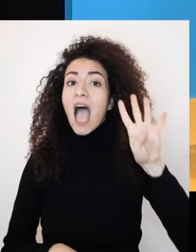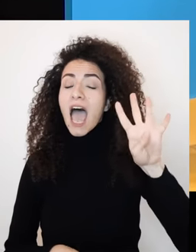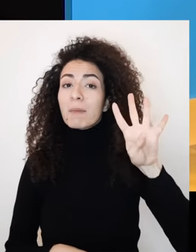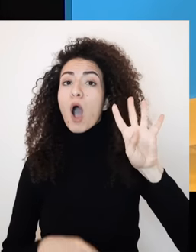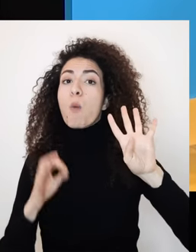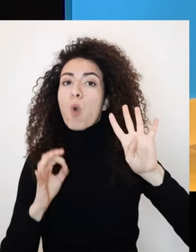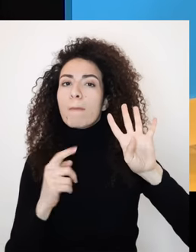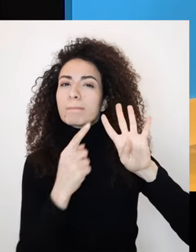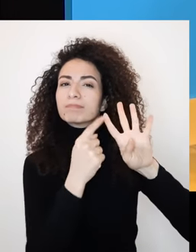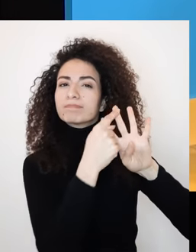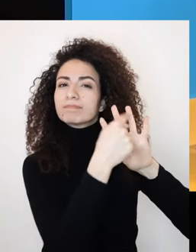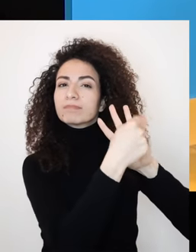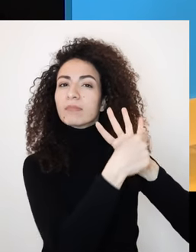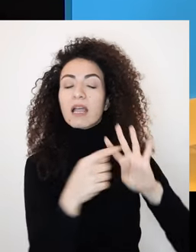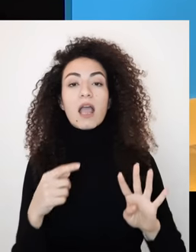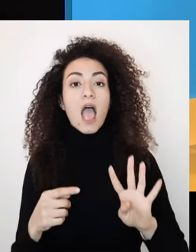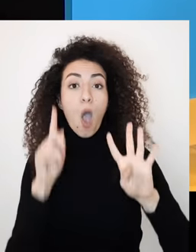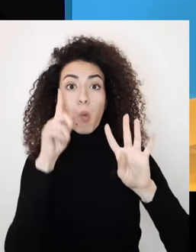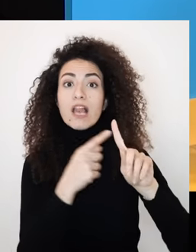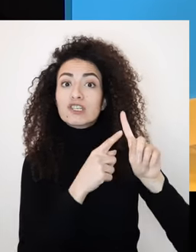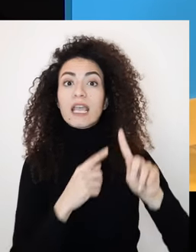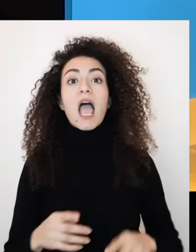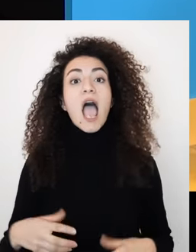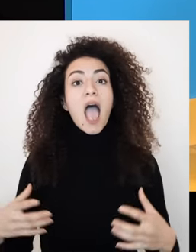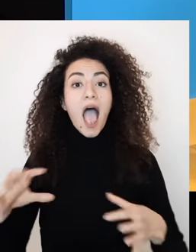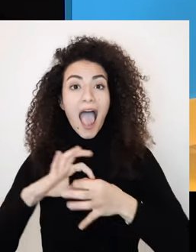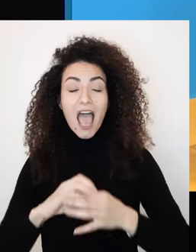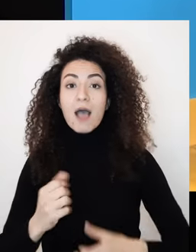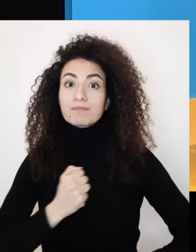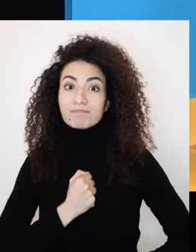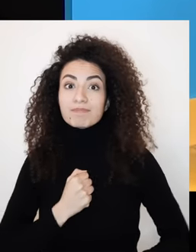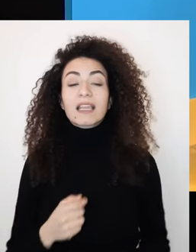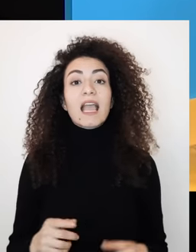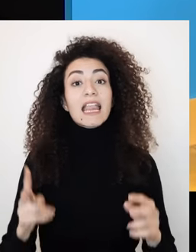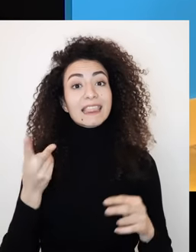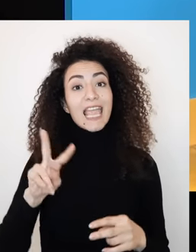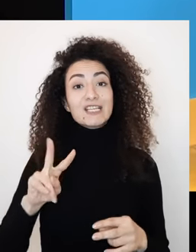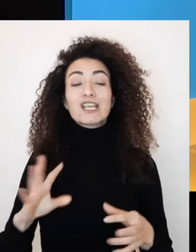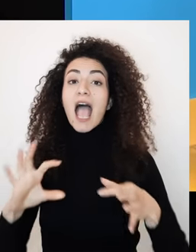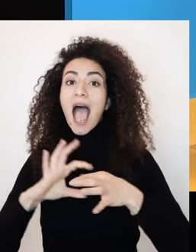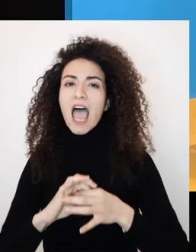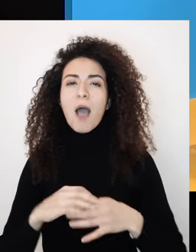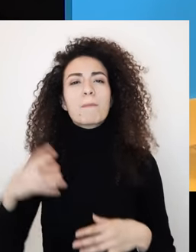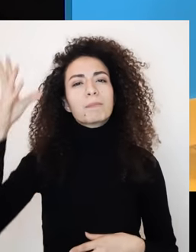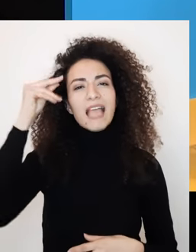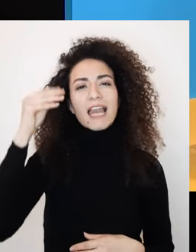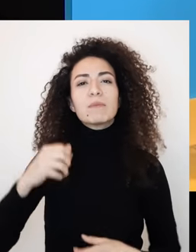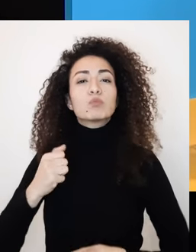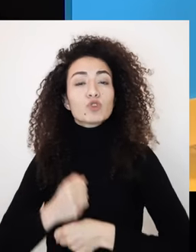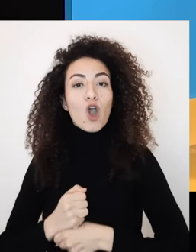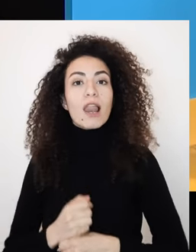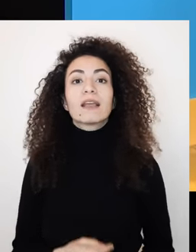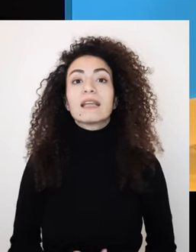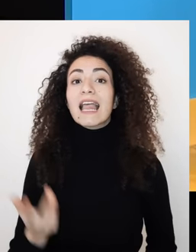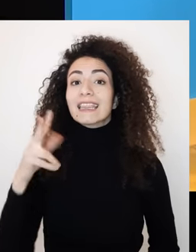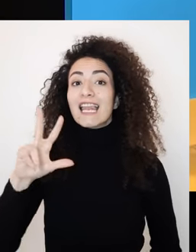أساسية رح يتمحور حول هالموك لعلاقة بالذات لعلاقة ببعد التعليم والمهنة لعلاقة الحميمية أو